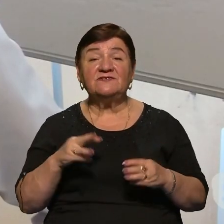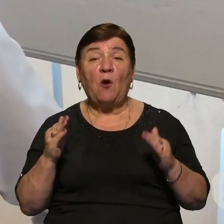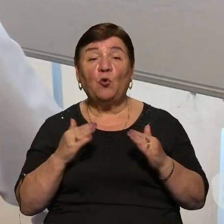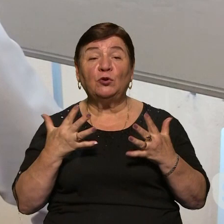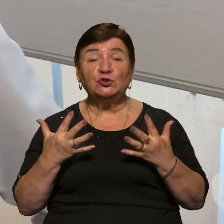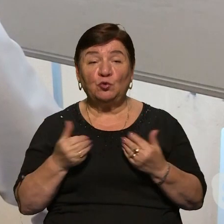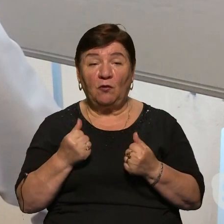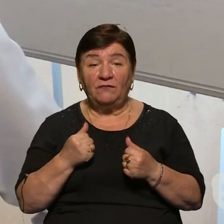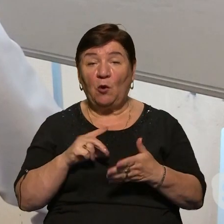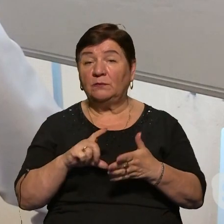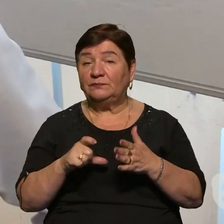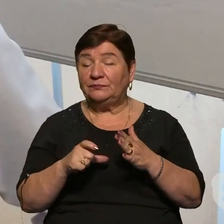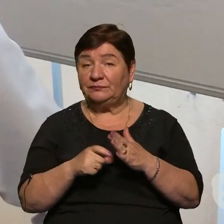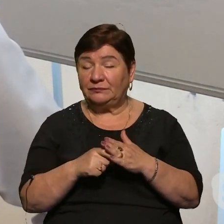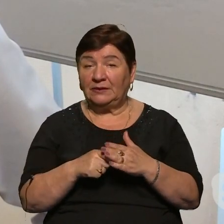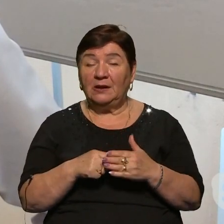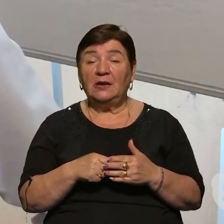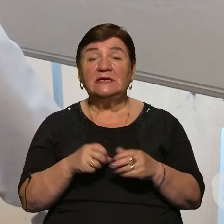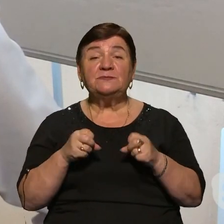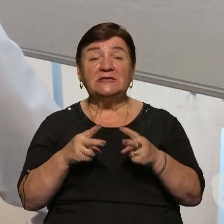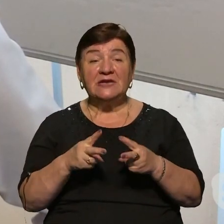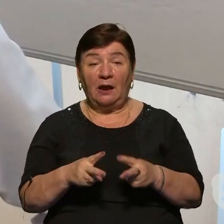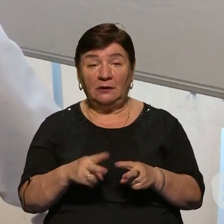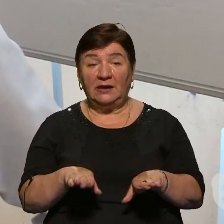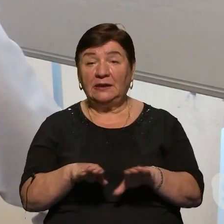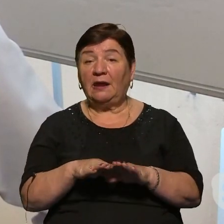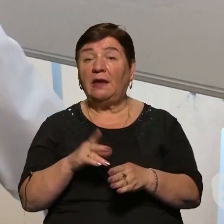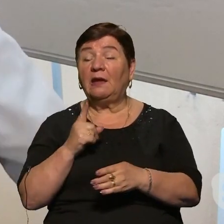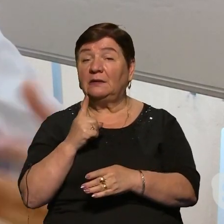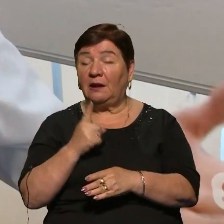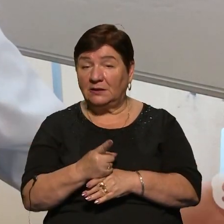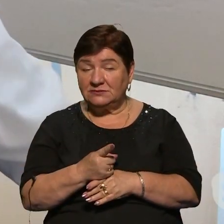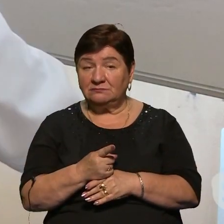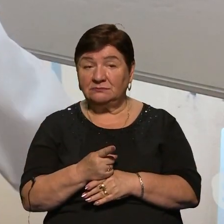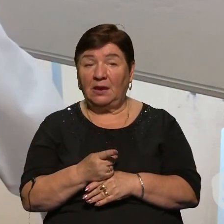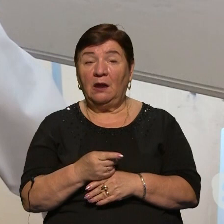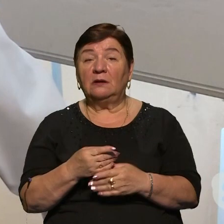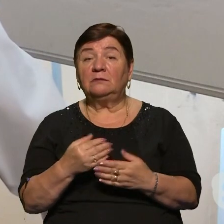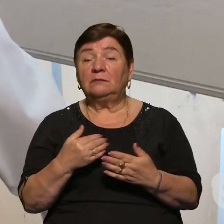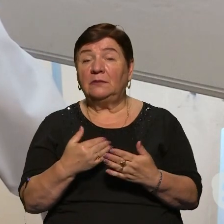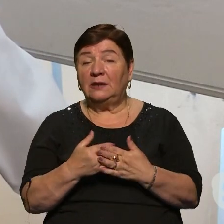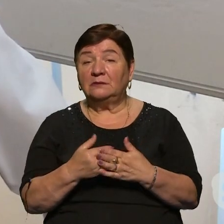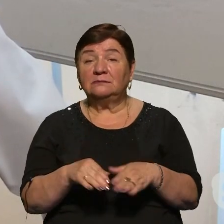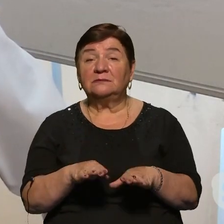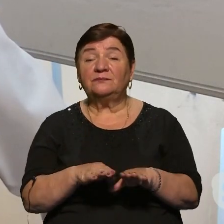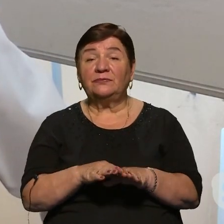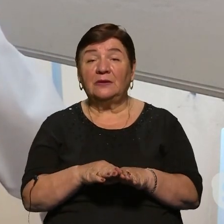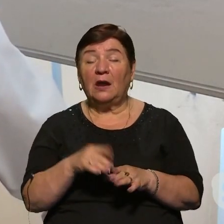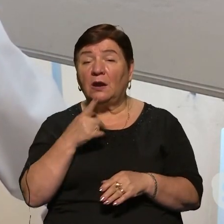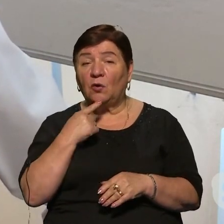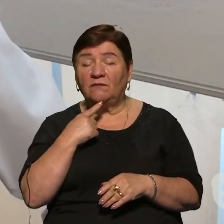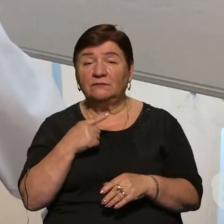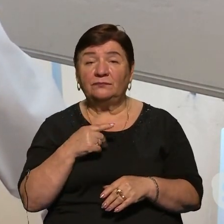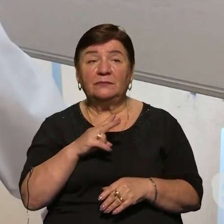'я був прийнятий Міністерство охорони здоров'я спеціальний наказ стандарт лікування геморгічного шоку і кровотрати на